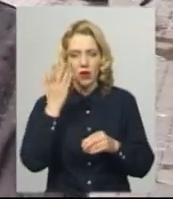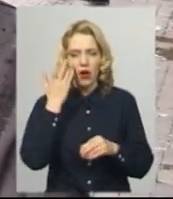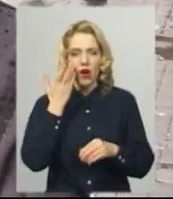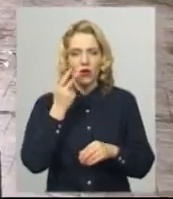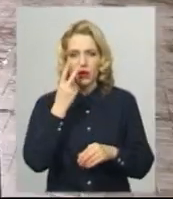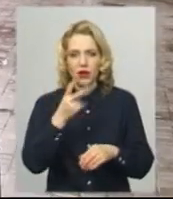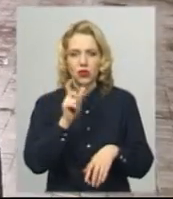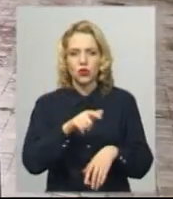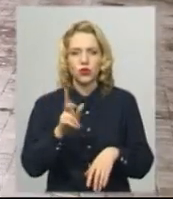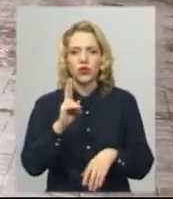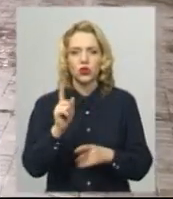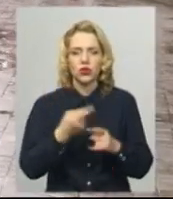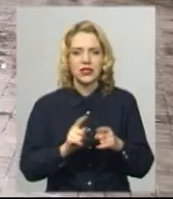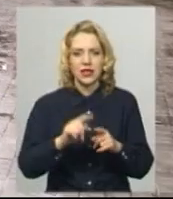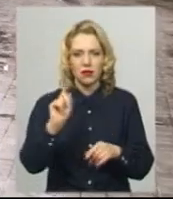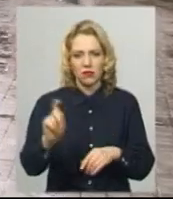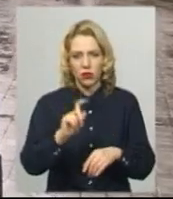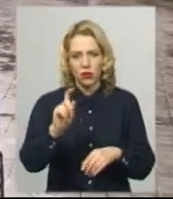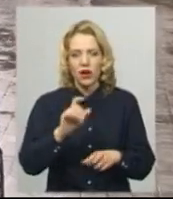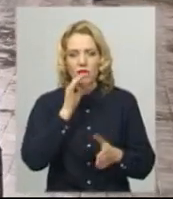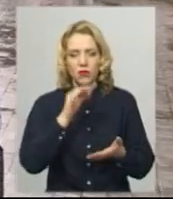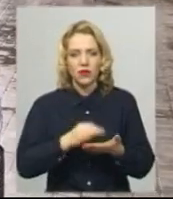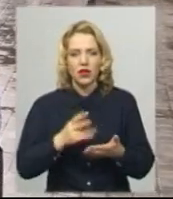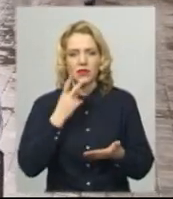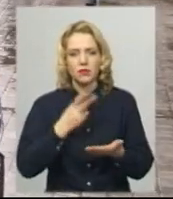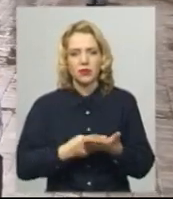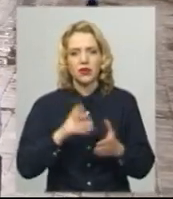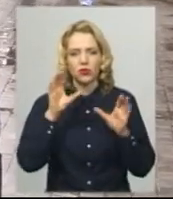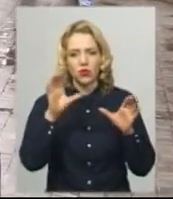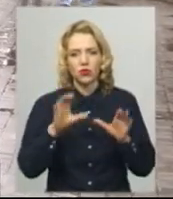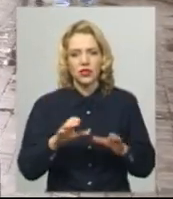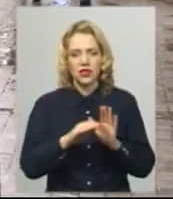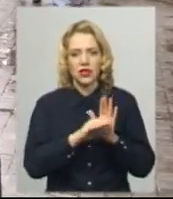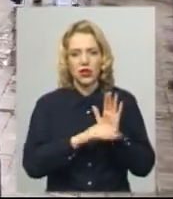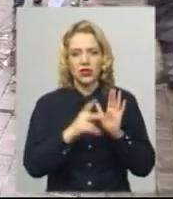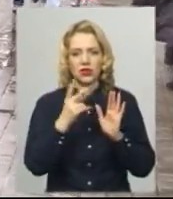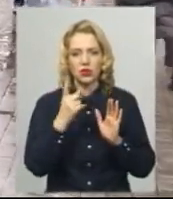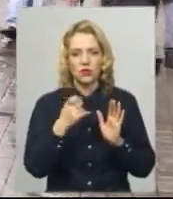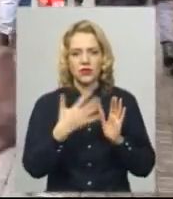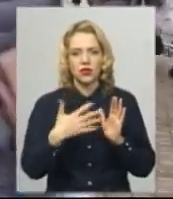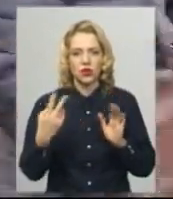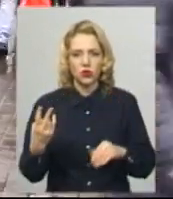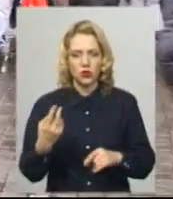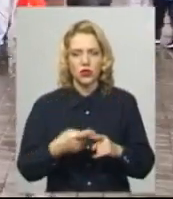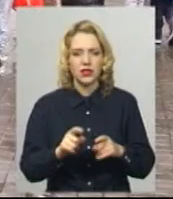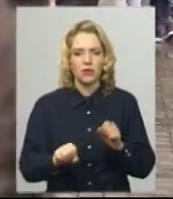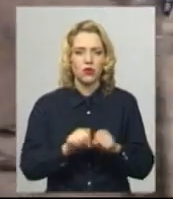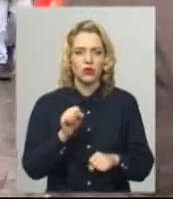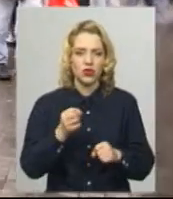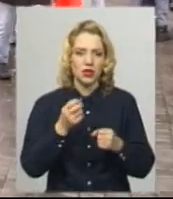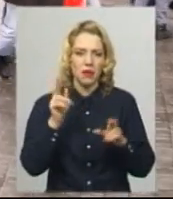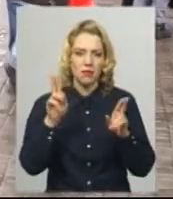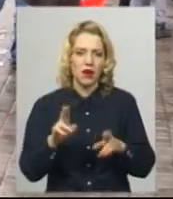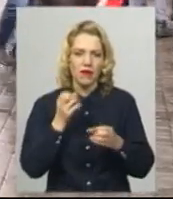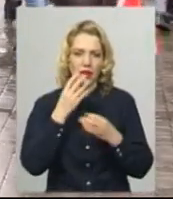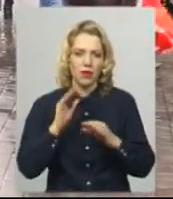їх намалюють. Відповідальність передбачена адміністративним кодексом за статтею 152 – це порушення правил благоустрою.